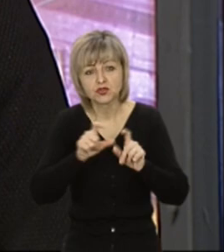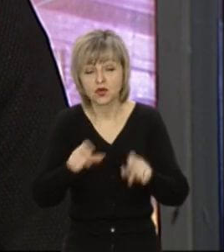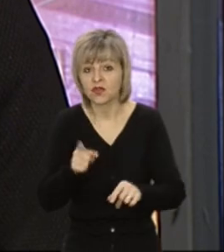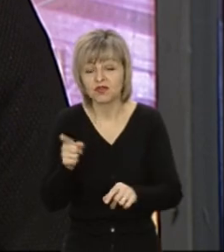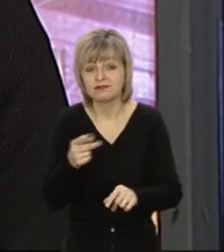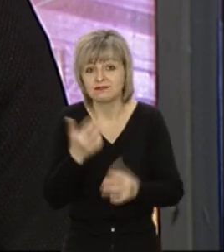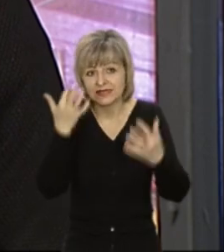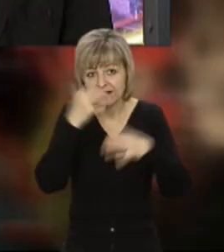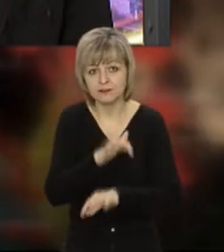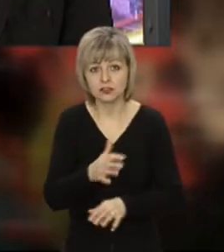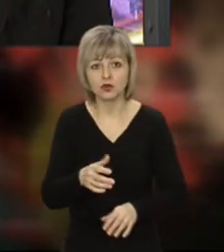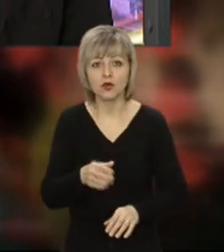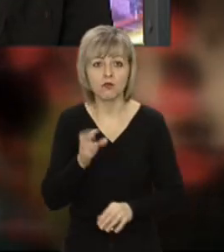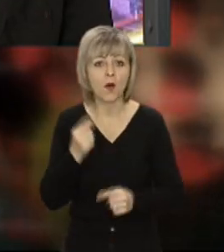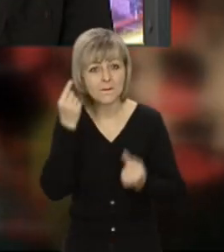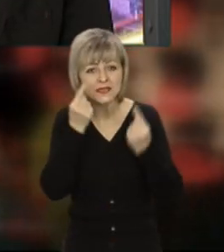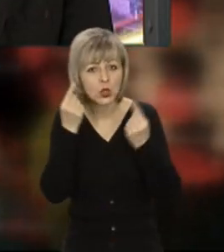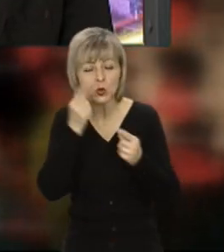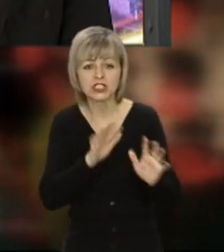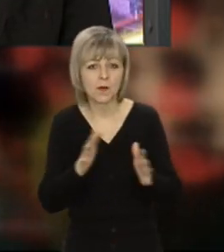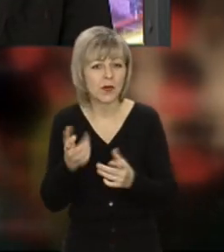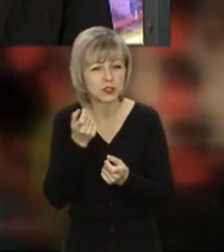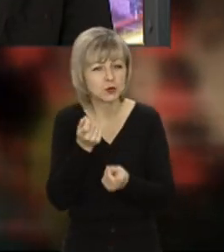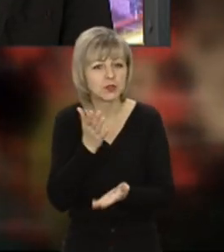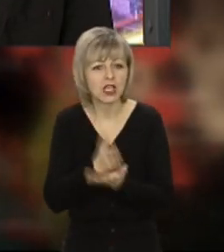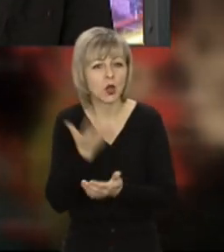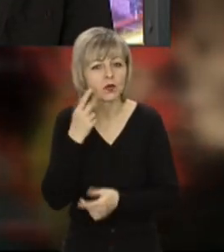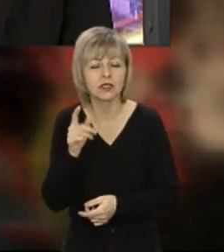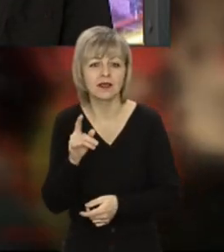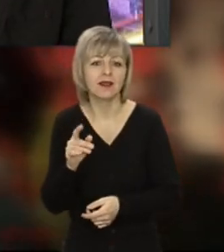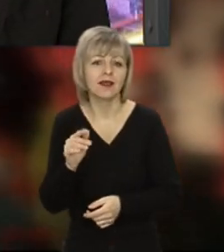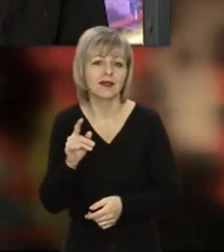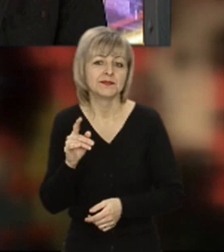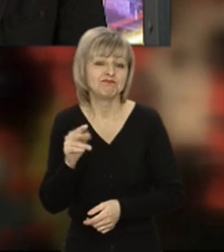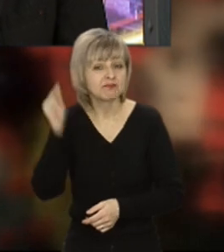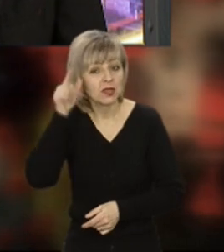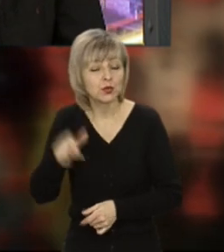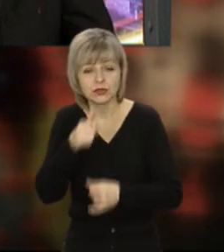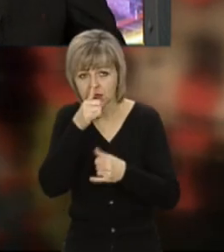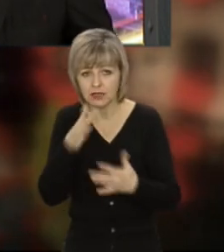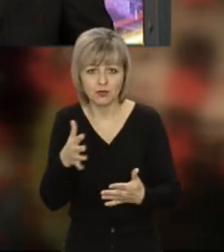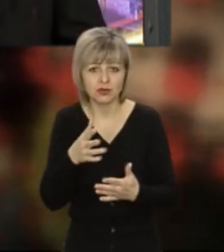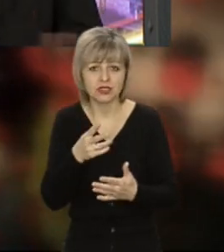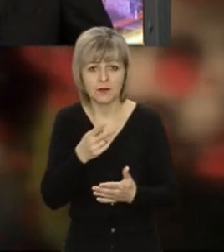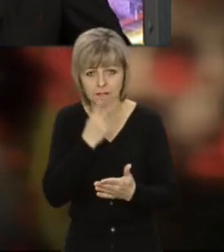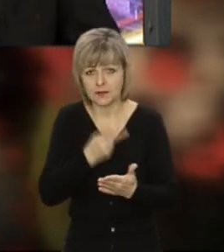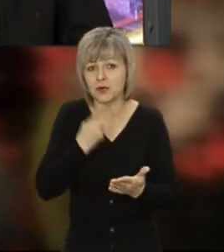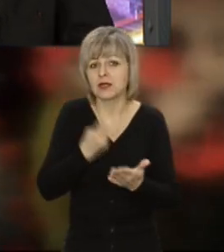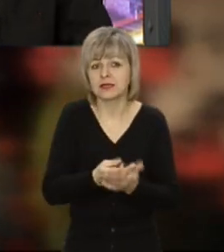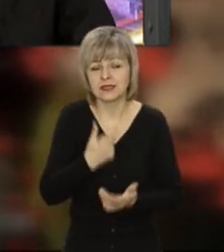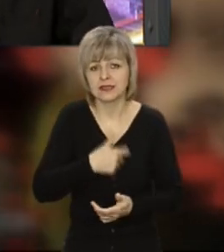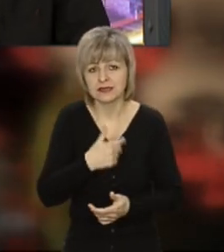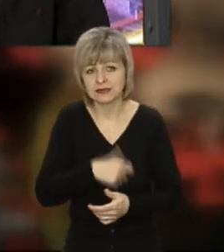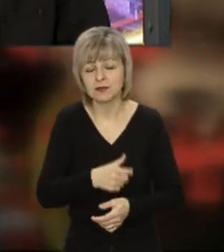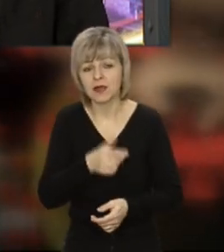побачити, тому що певні психологічні моменти є, коли дитина не може відкритися під час